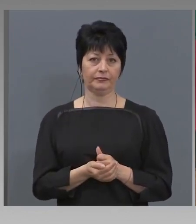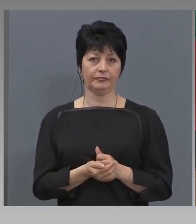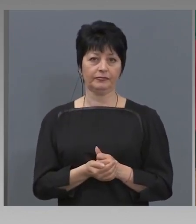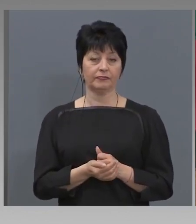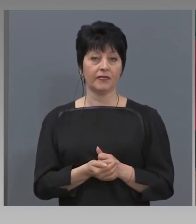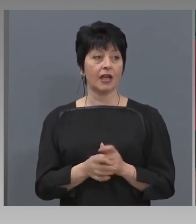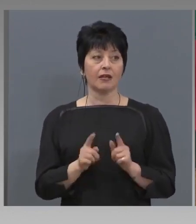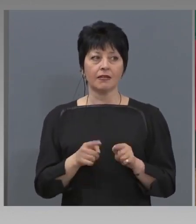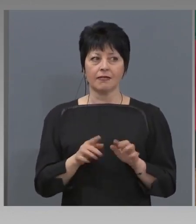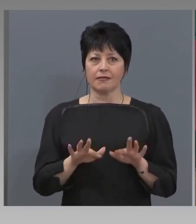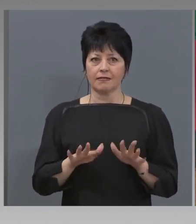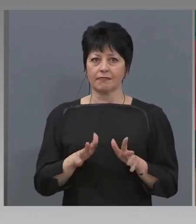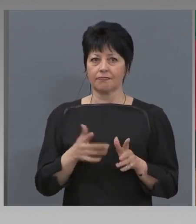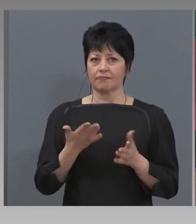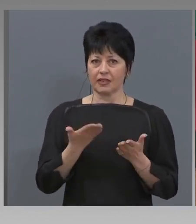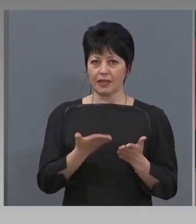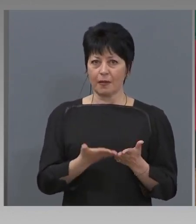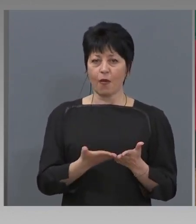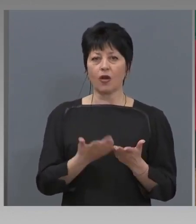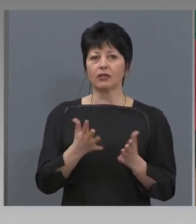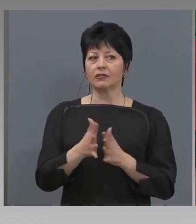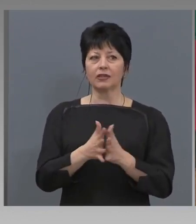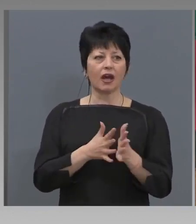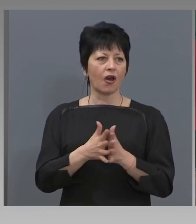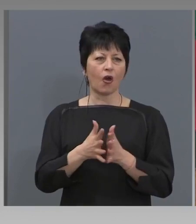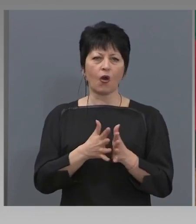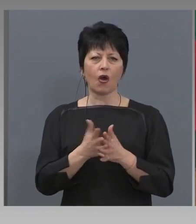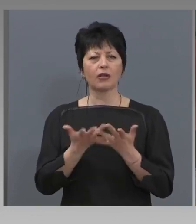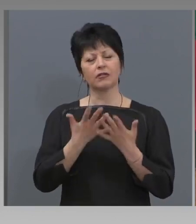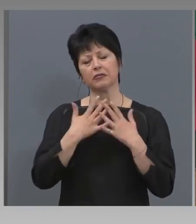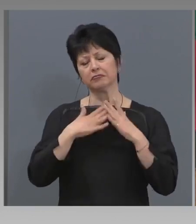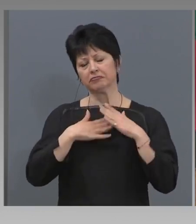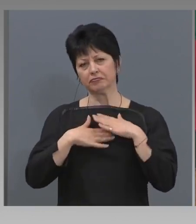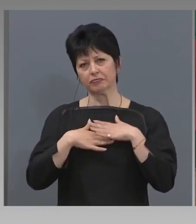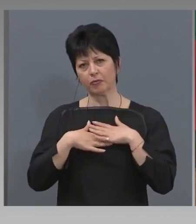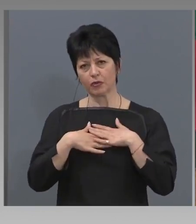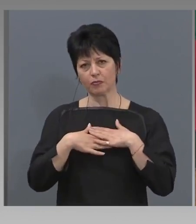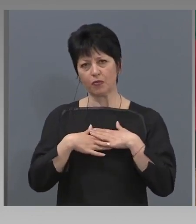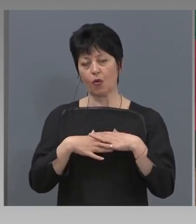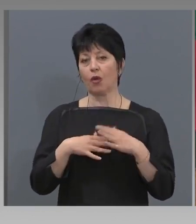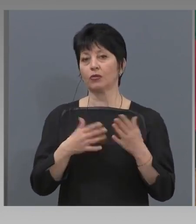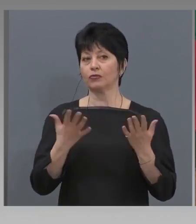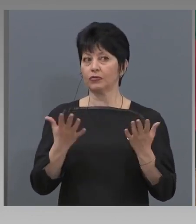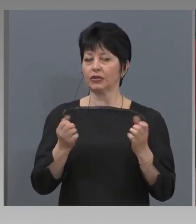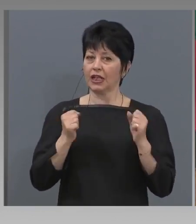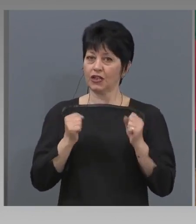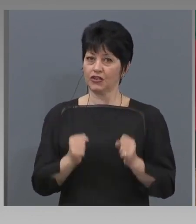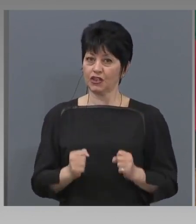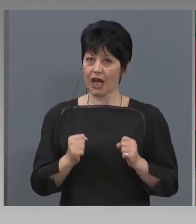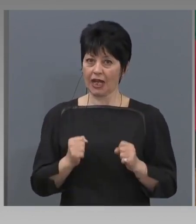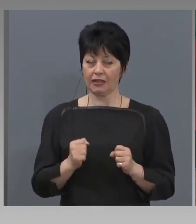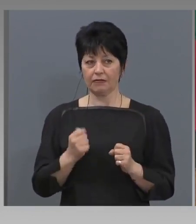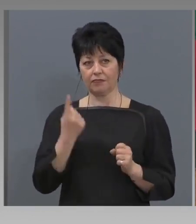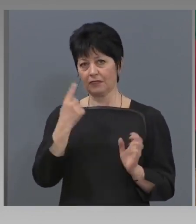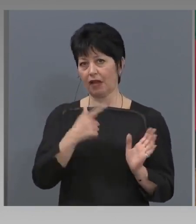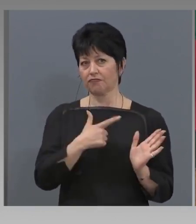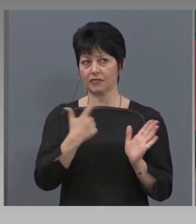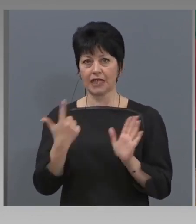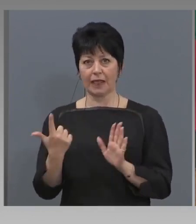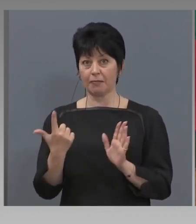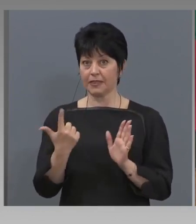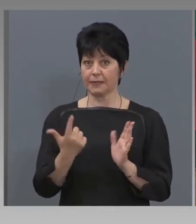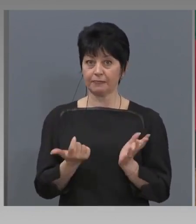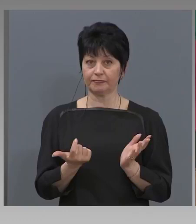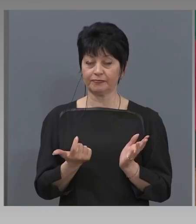за да могат хората по-спокойно да чакат тези няколко седмици, които